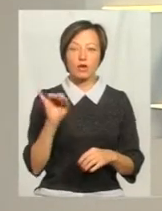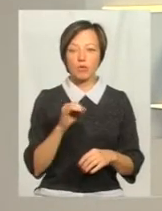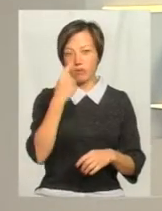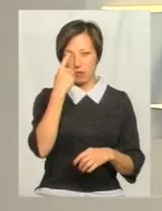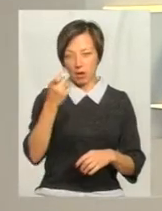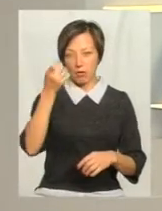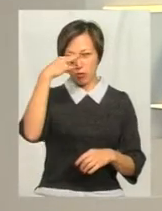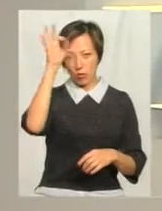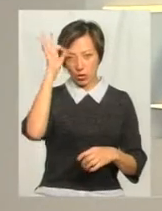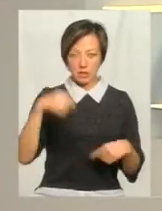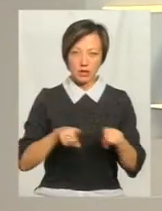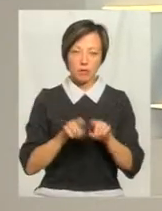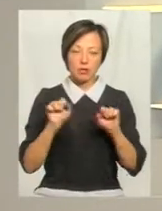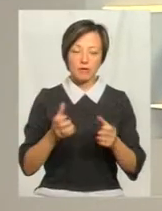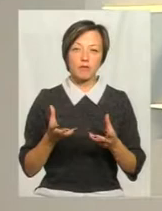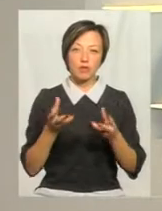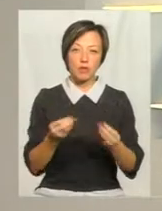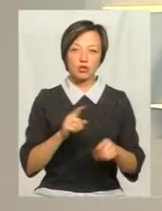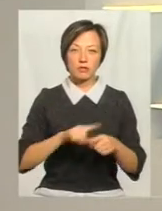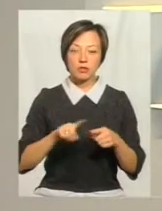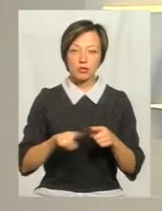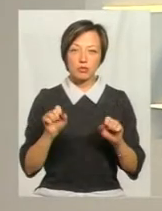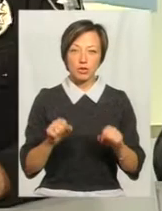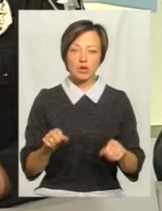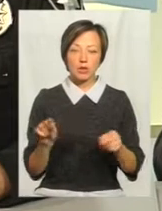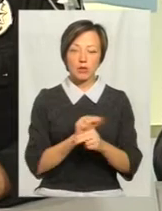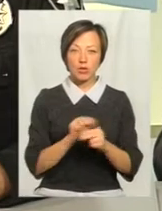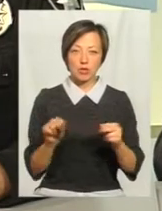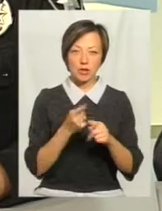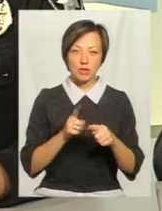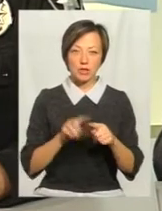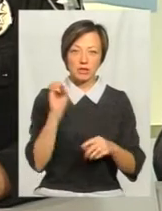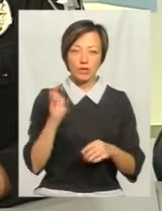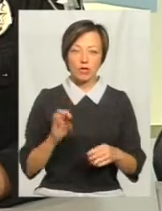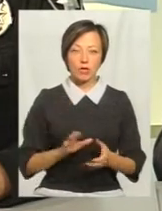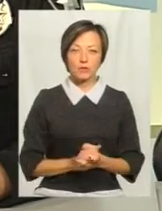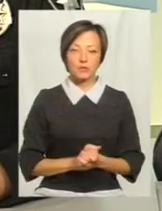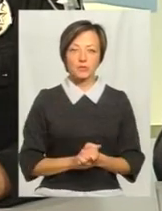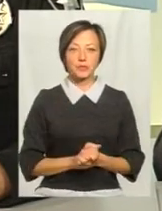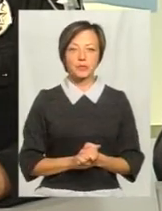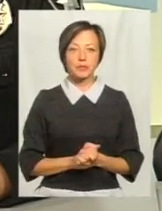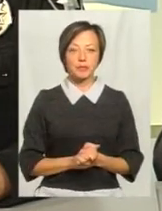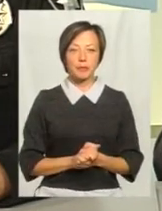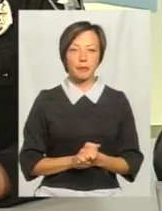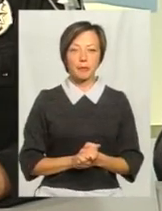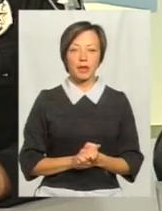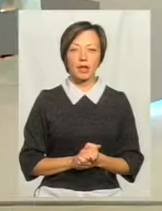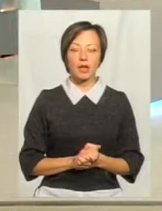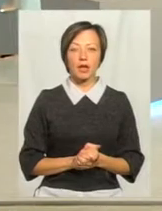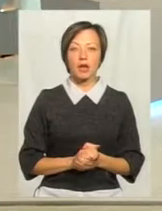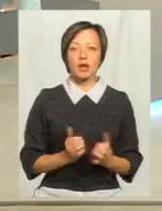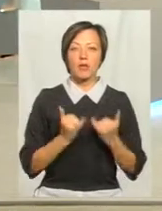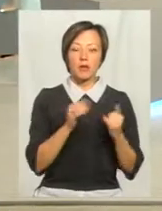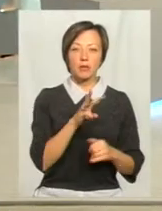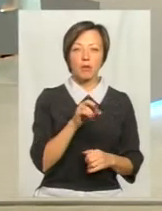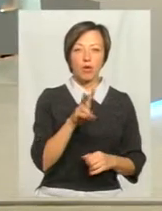повідомляємо поліцію також, щоб вони могли вплинути на них, щоб вони скоріше могли справити даний світлофорний об'єкт. І, пана Миколо, до вас